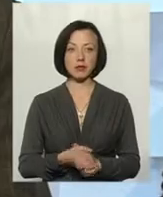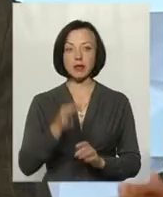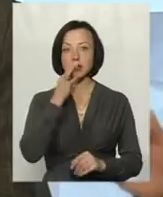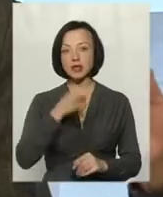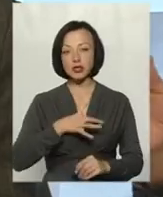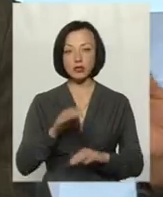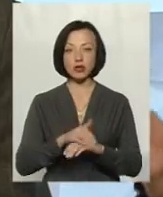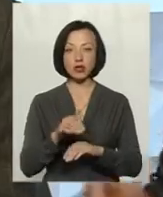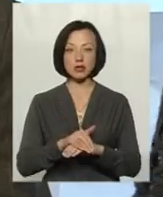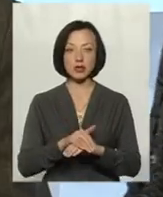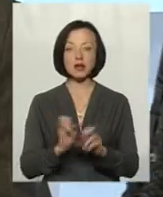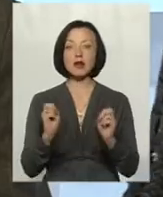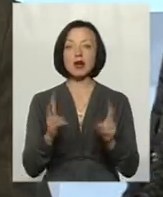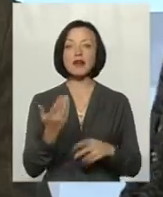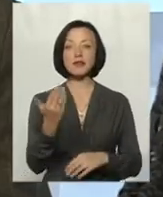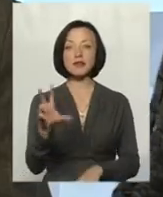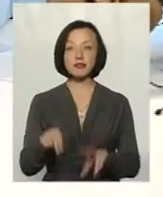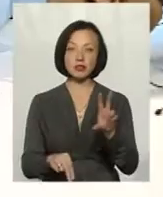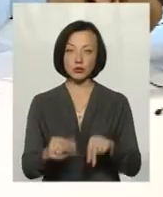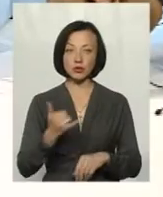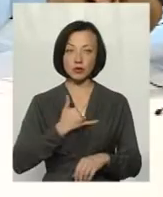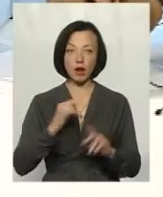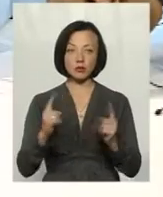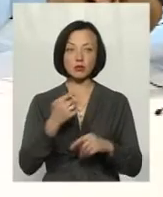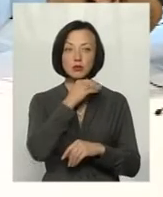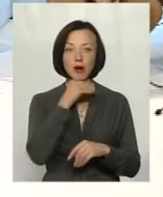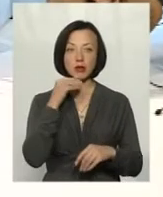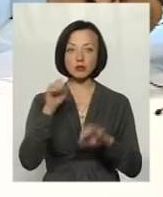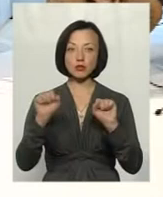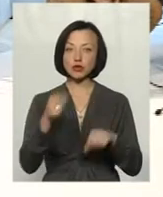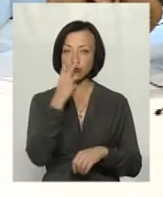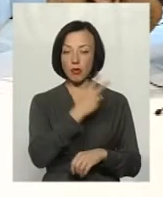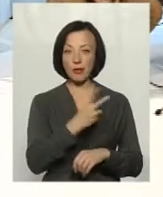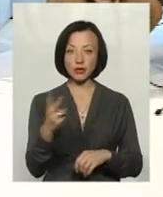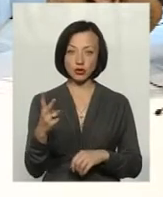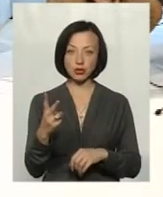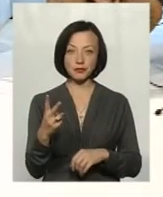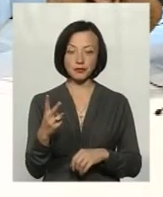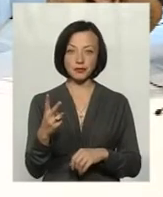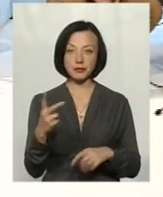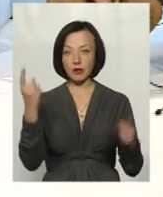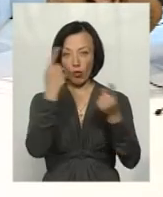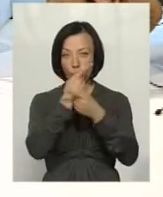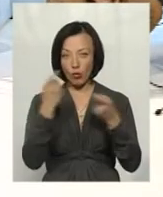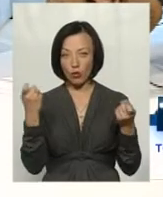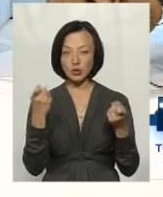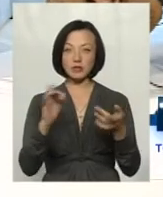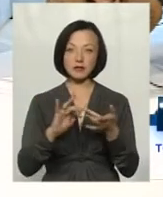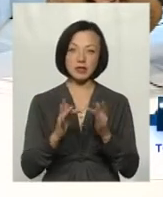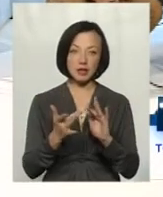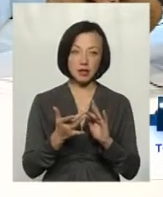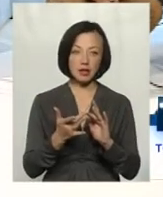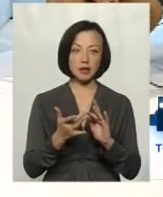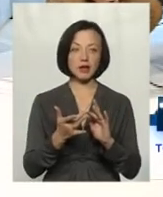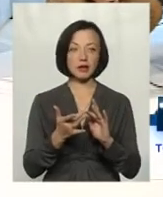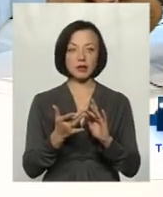'ячеславе, як ви вважаєте, в нас дуже багато можна побачити оголошень і в інтернеті,